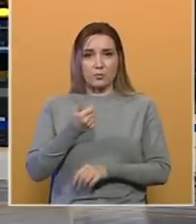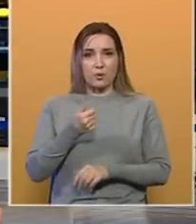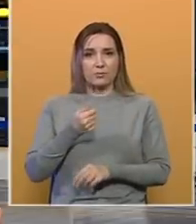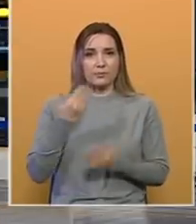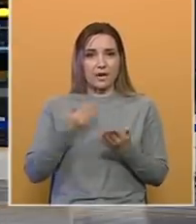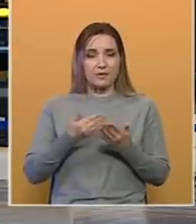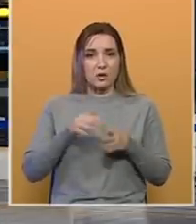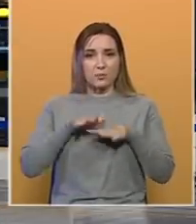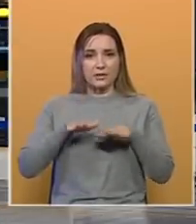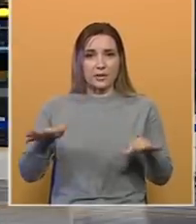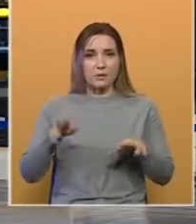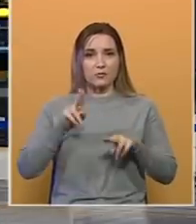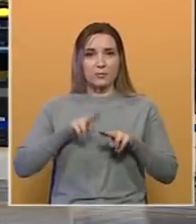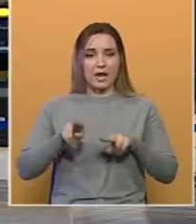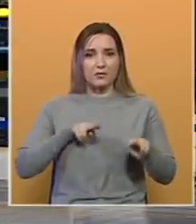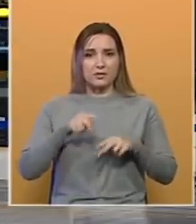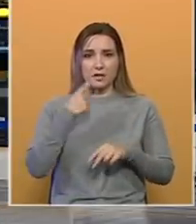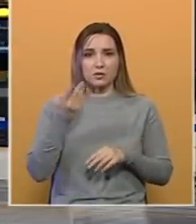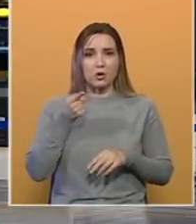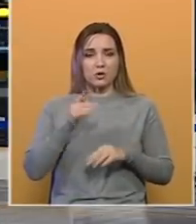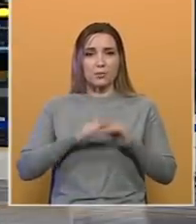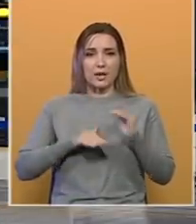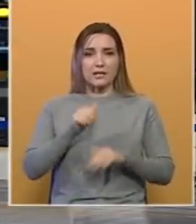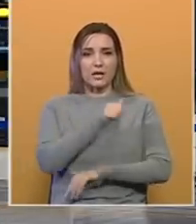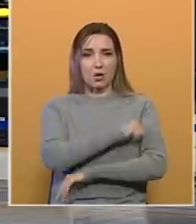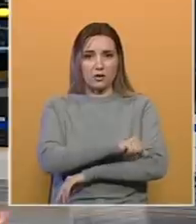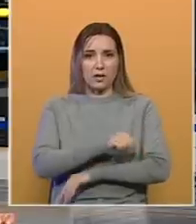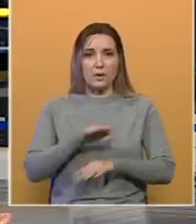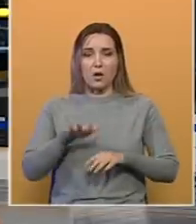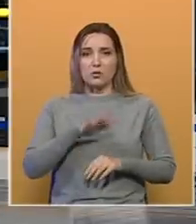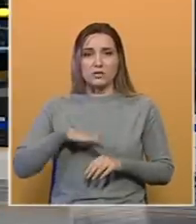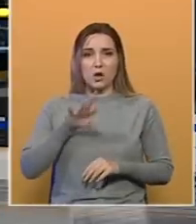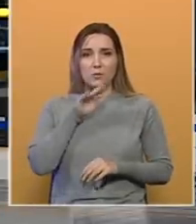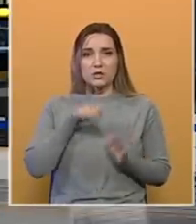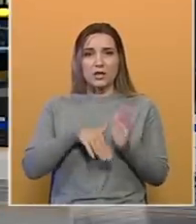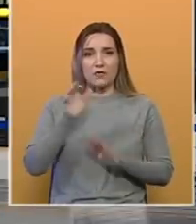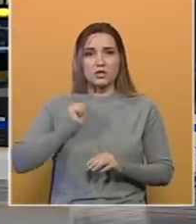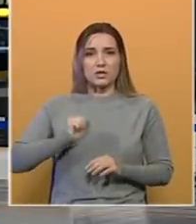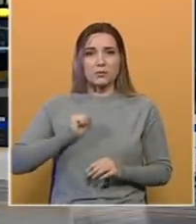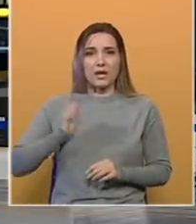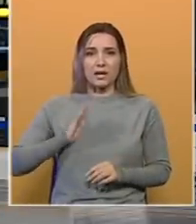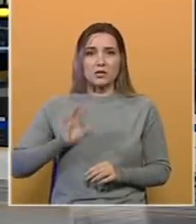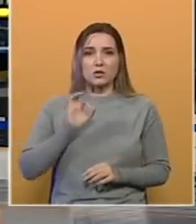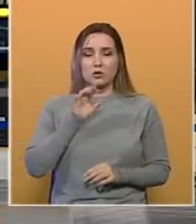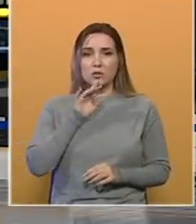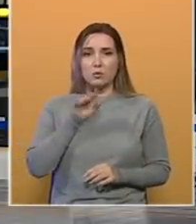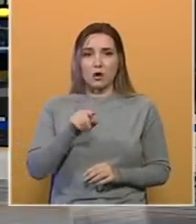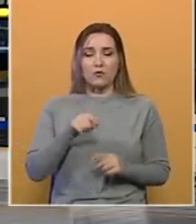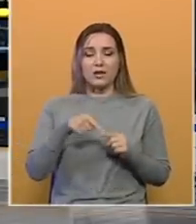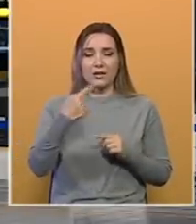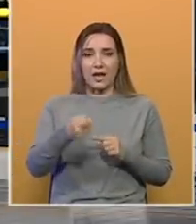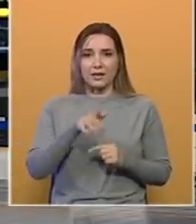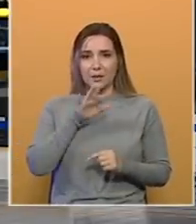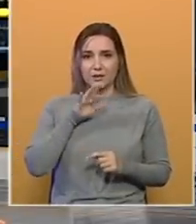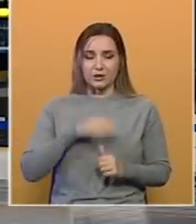pravdaju pandemijom, pravnici ističu kako je to praksa godinama. U cijeloj priče najviše trpe građani, o čemu govori naredna